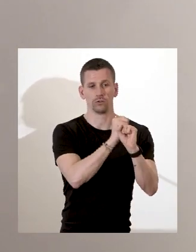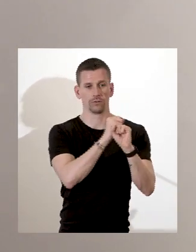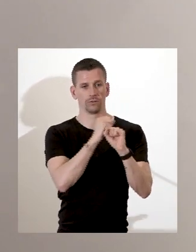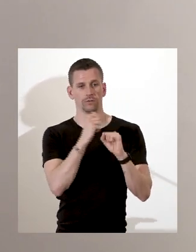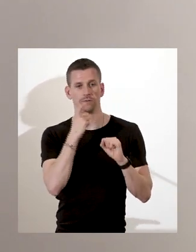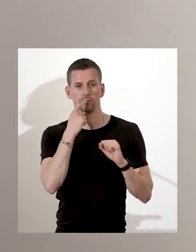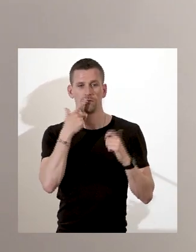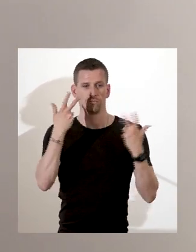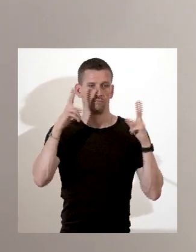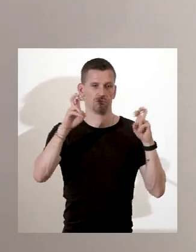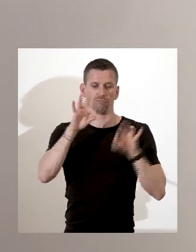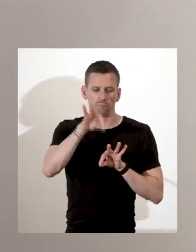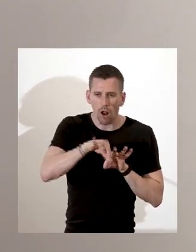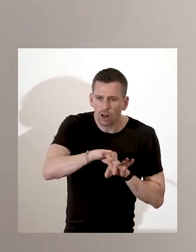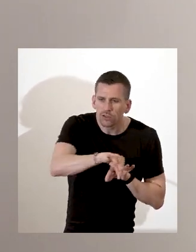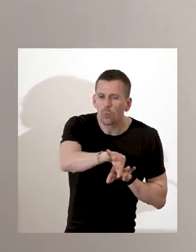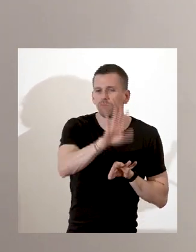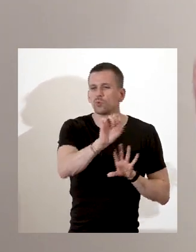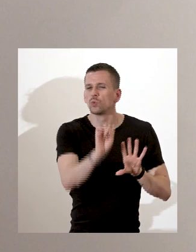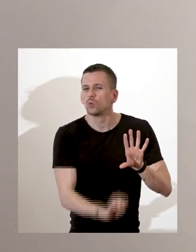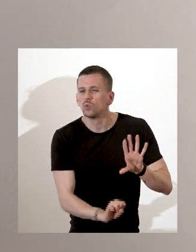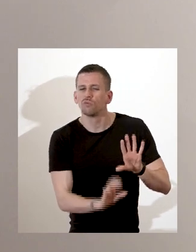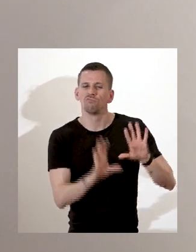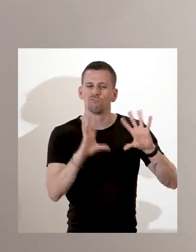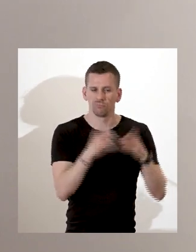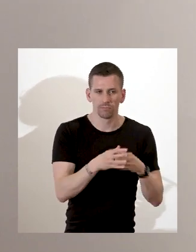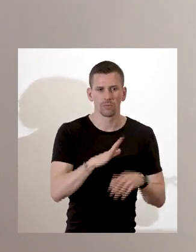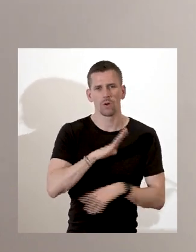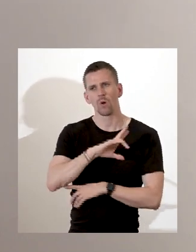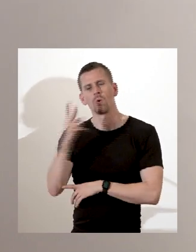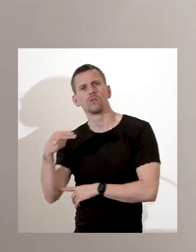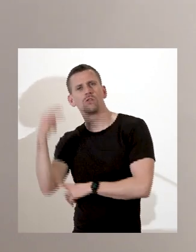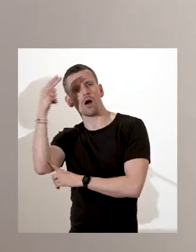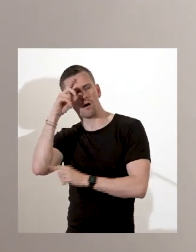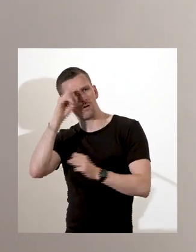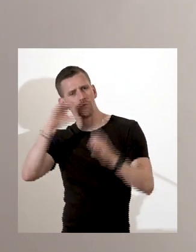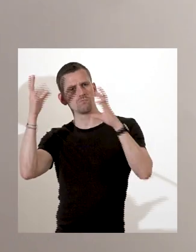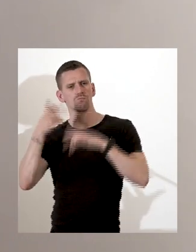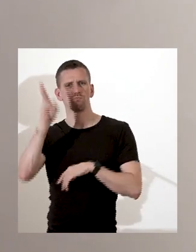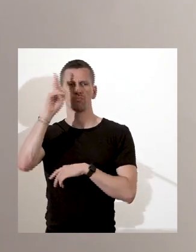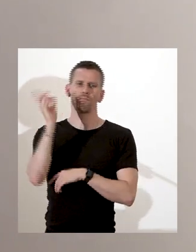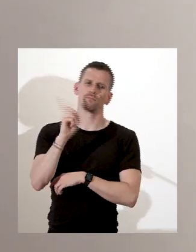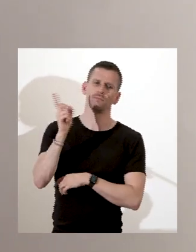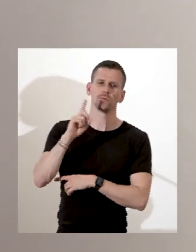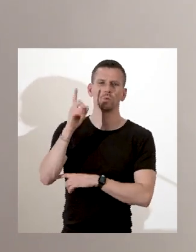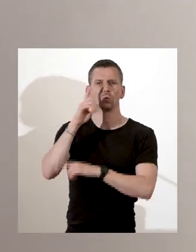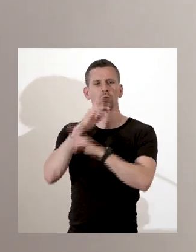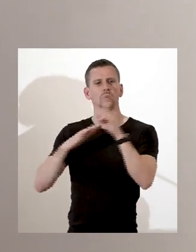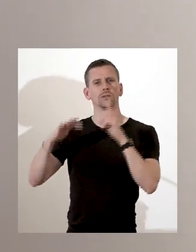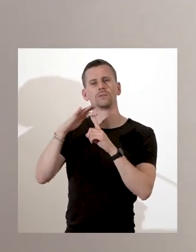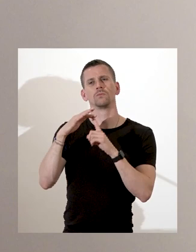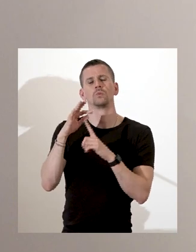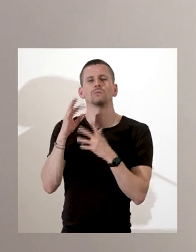les sociétés plus au Nord, on va les désigner comme des sociétés avec esclaves. C'est-à-dire, il y a des esclaves, mais ce n'est pas forcément aussi structurel.